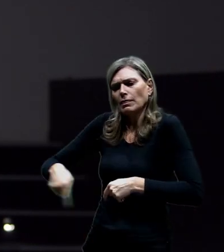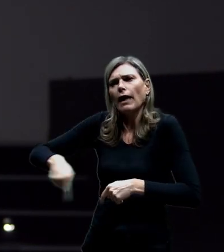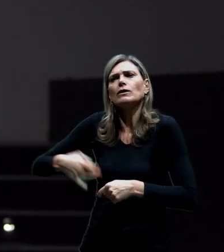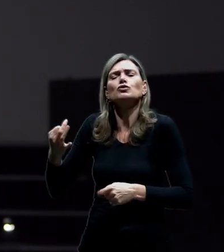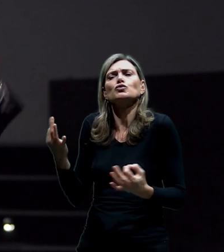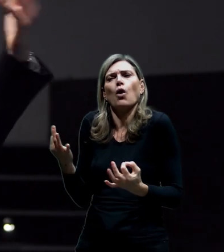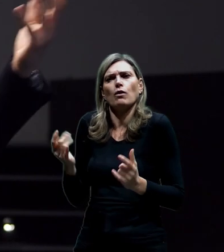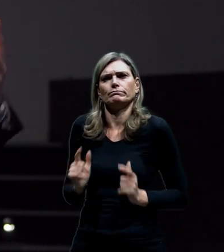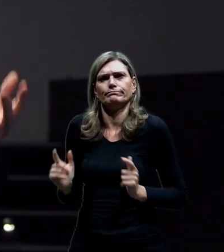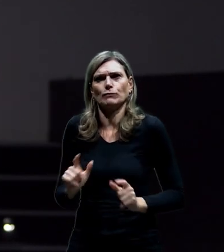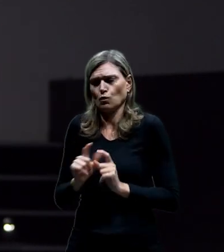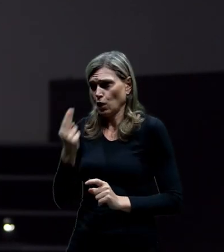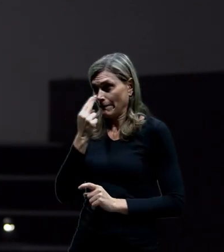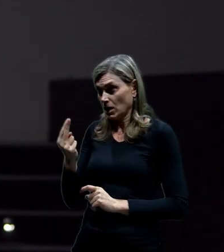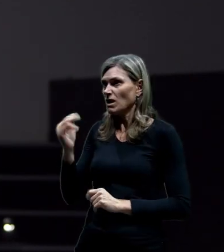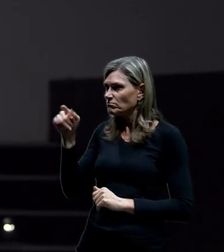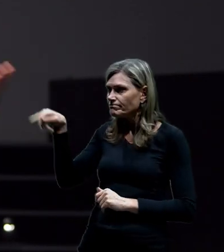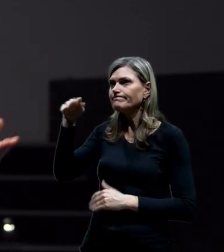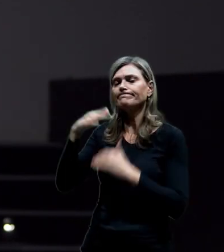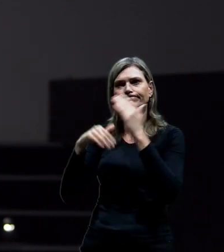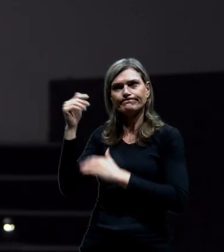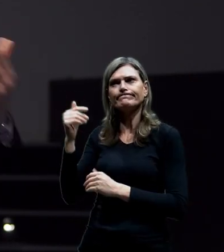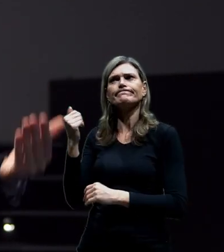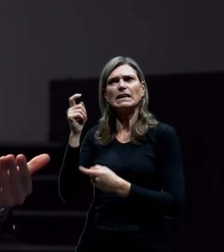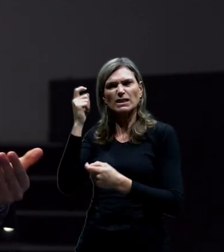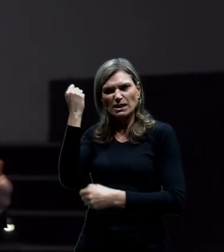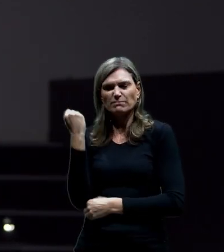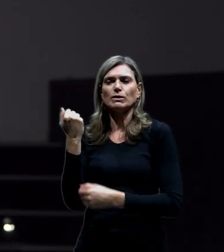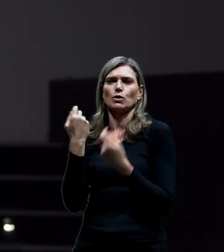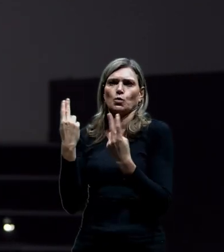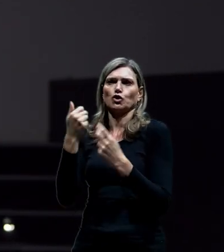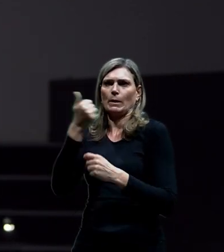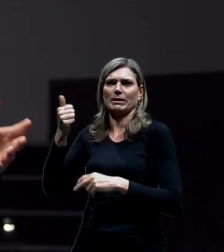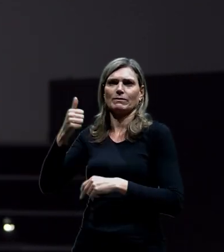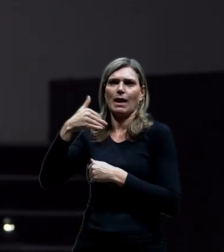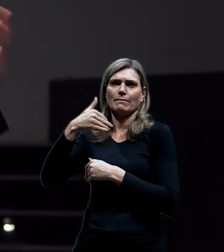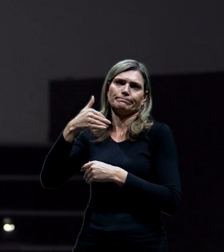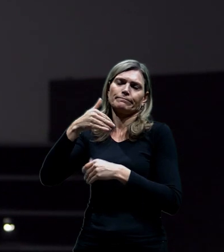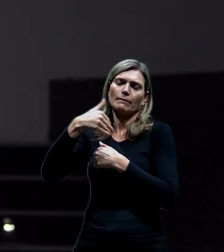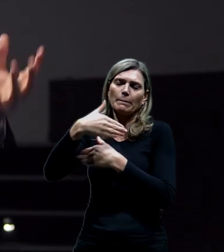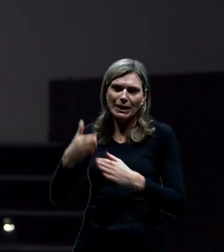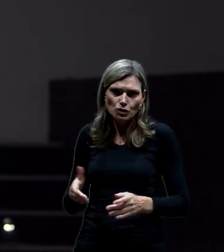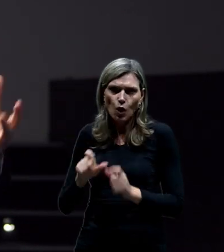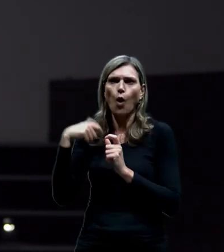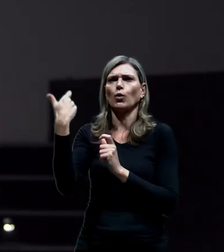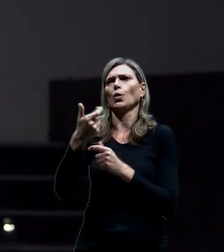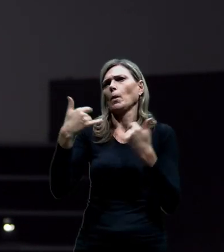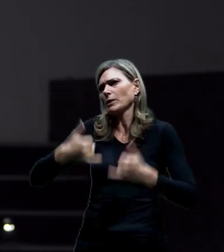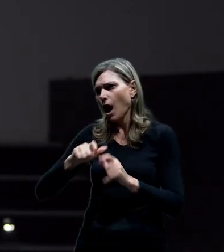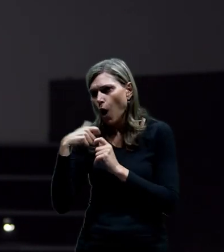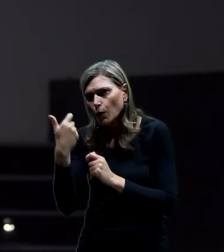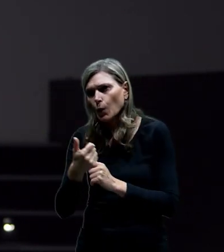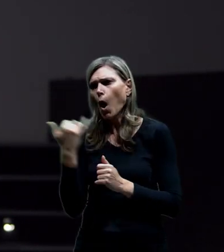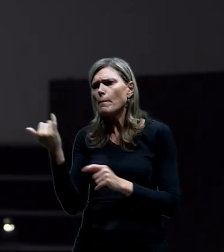stane? My jsme viděli, že to je opravdu závislé na tom, že bude nejdřív Pražský okruh, potom městský okruh. Pořád zmiňujeme nějaké pracovní